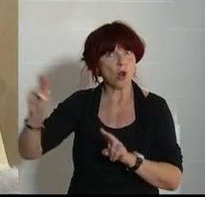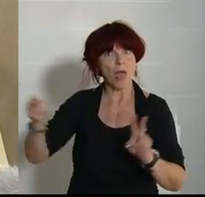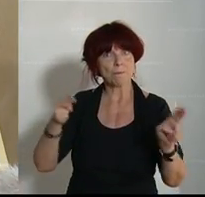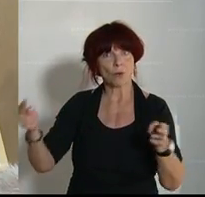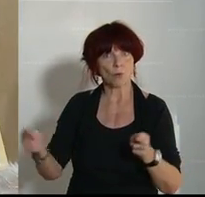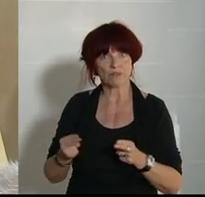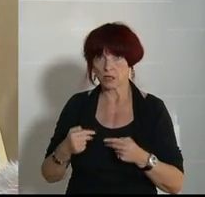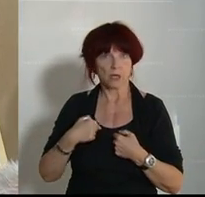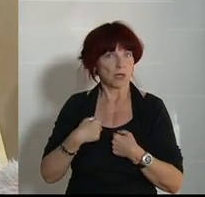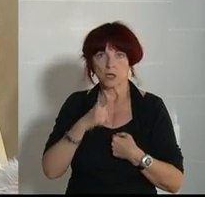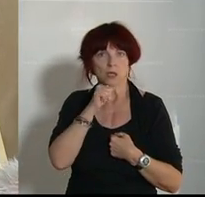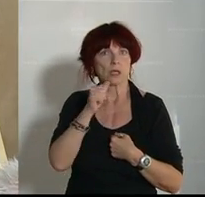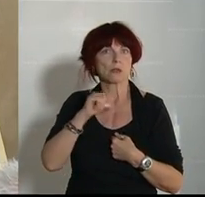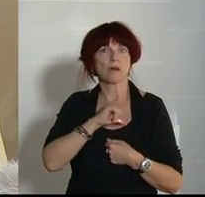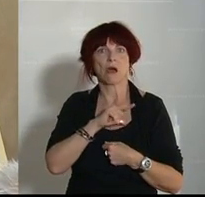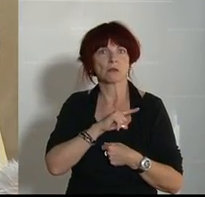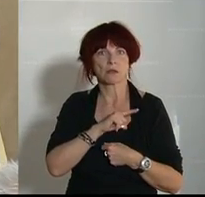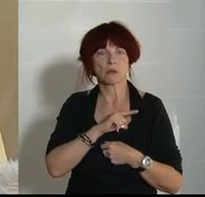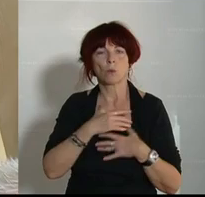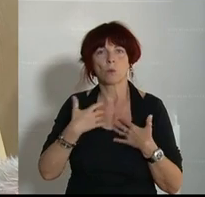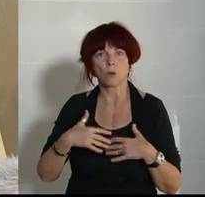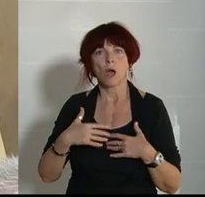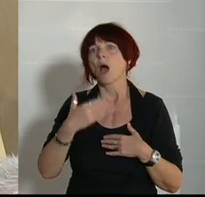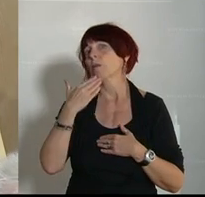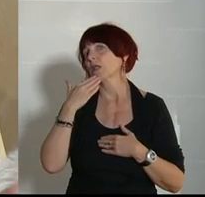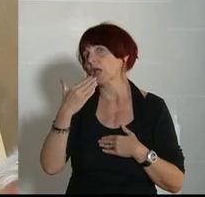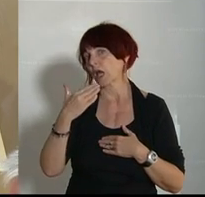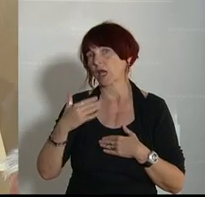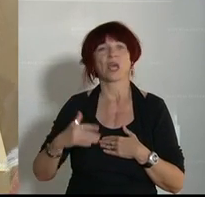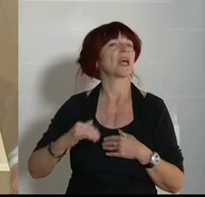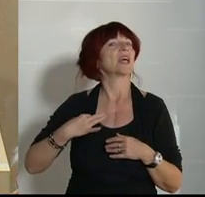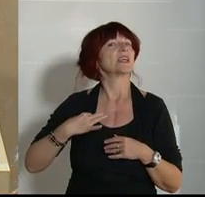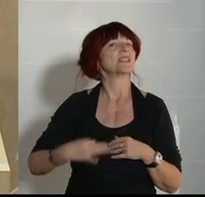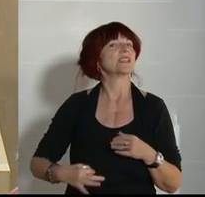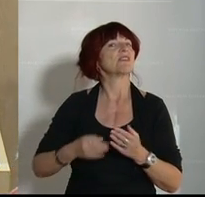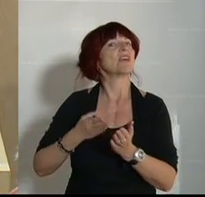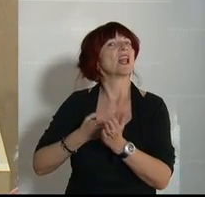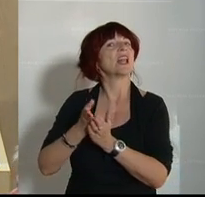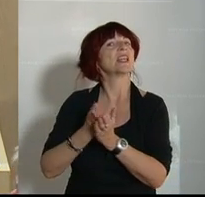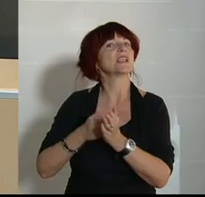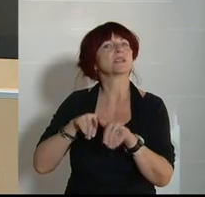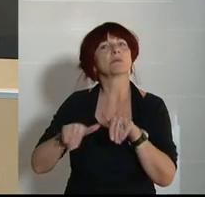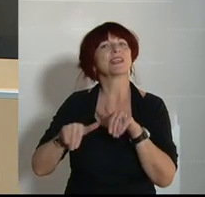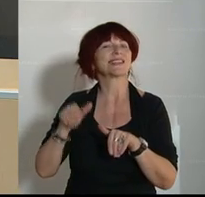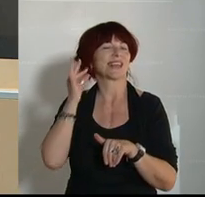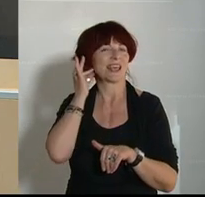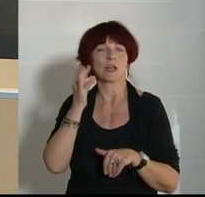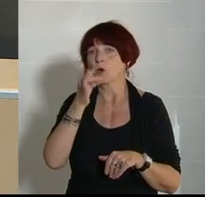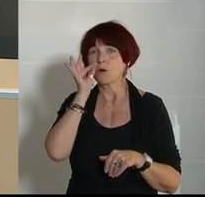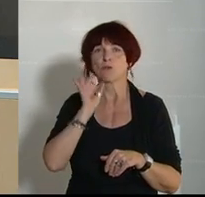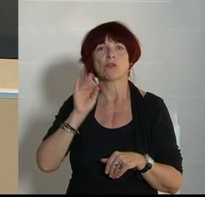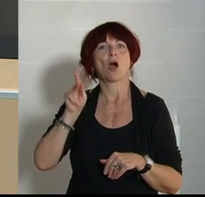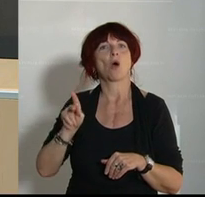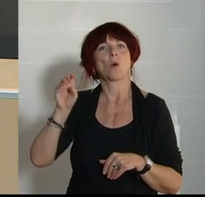Aber ich bin froh und nach wie vor dankbar, dass unsere Zivildienstministerin, die Elisabeth Köstinger, schnell gehandelt hat und den